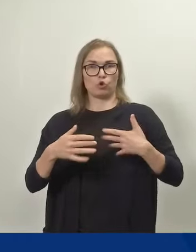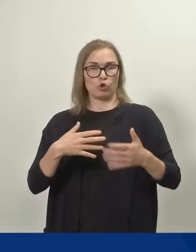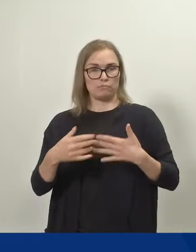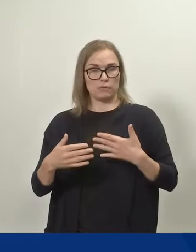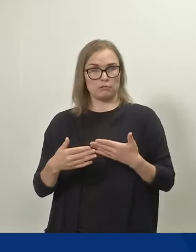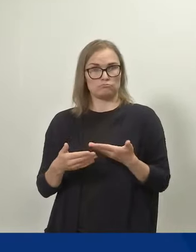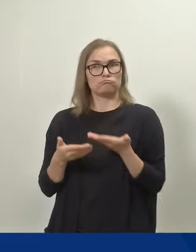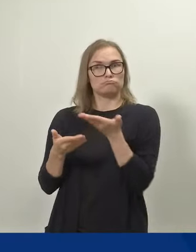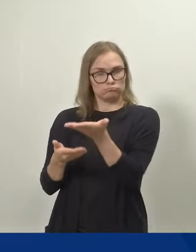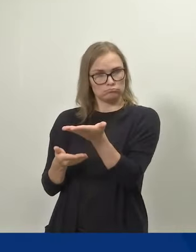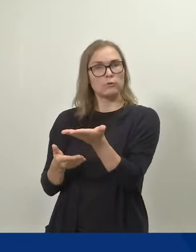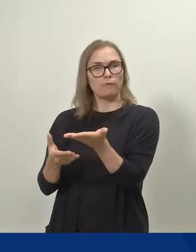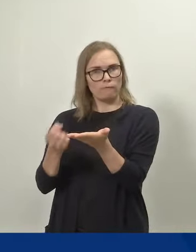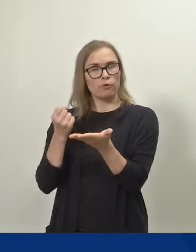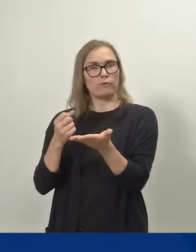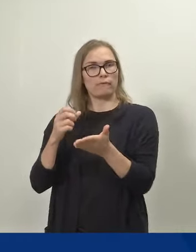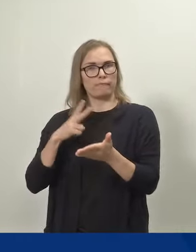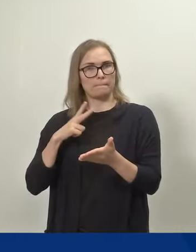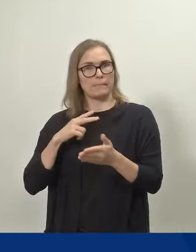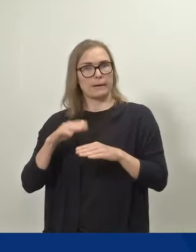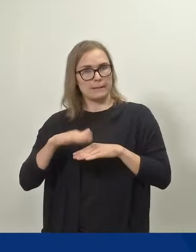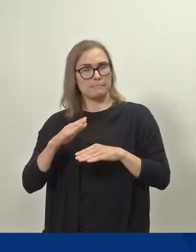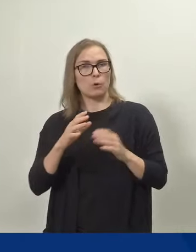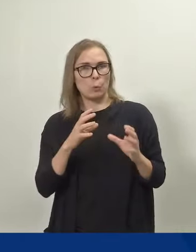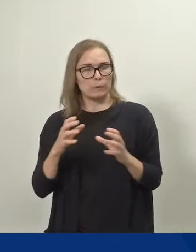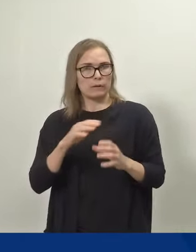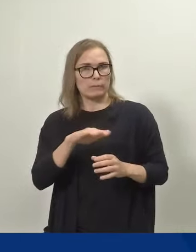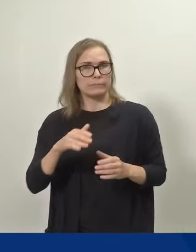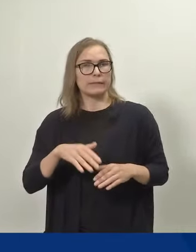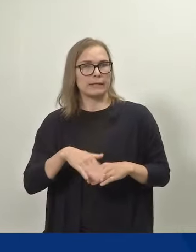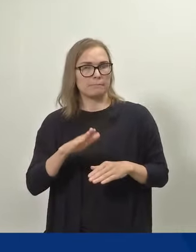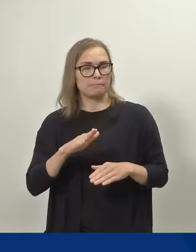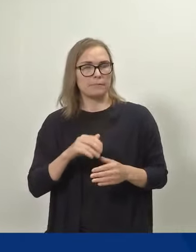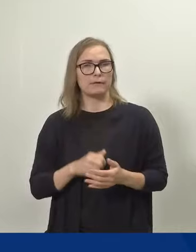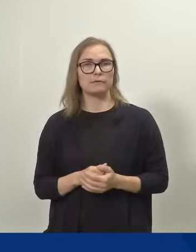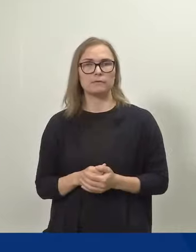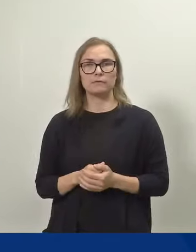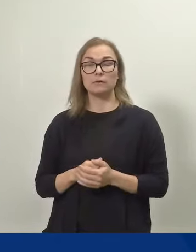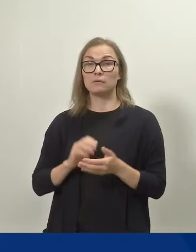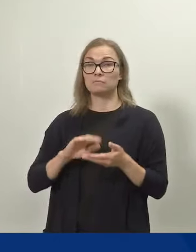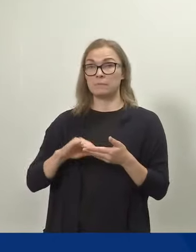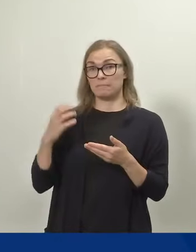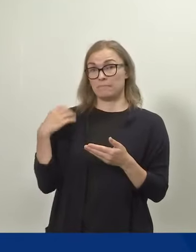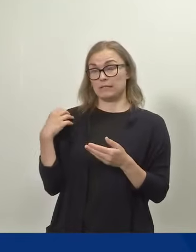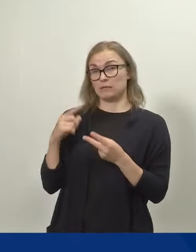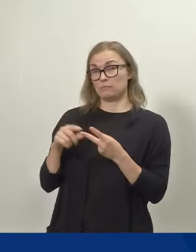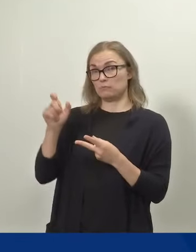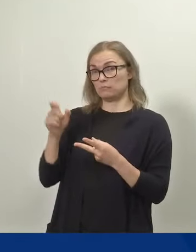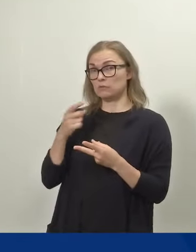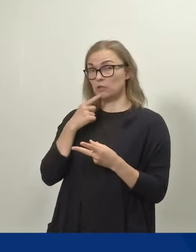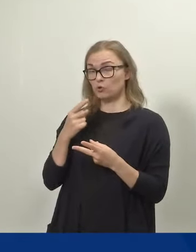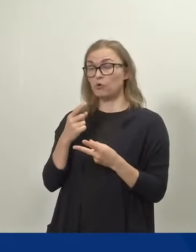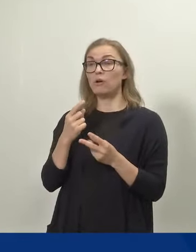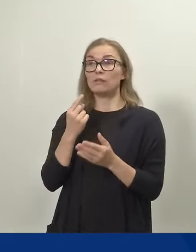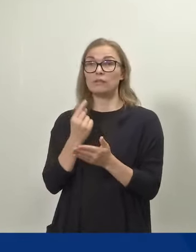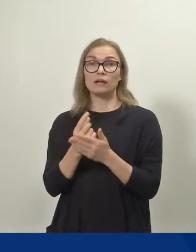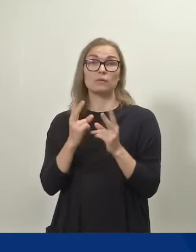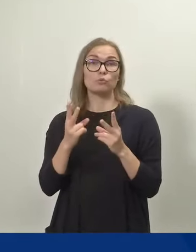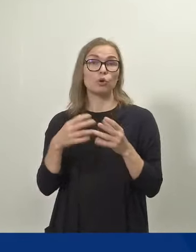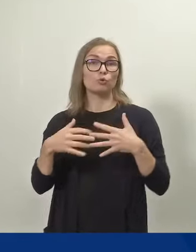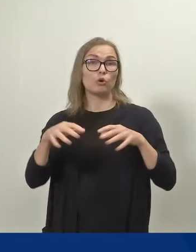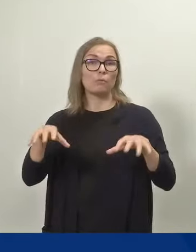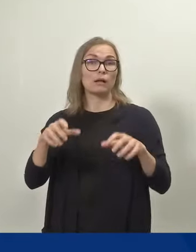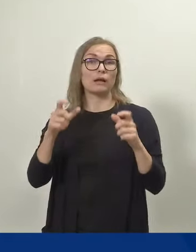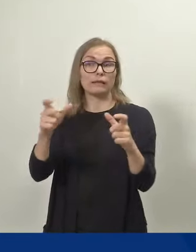means, as Minister Sarkinen said, that also the labour market partners take it now